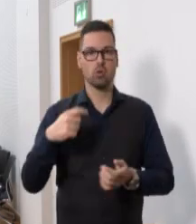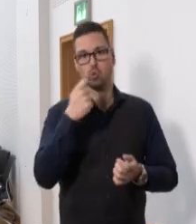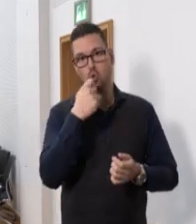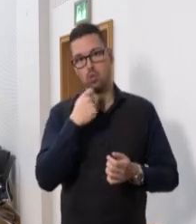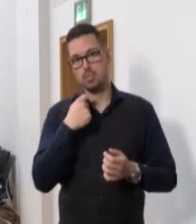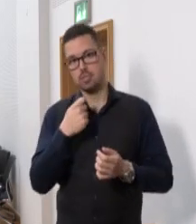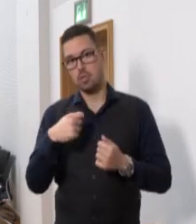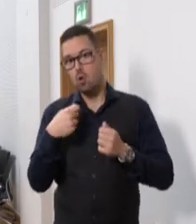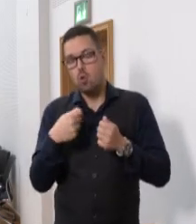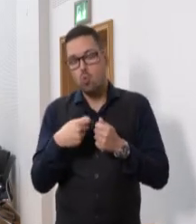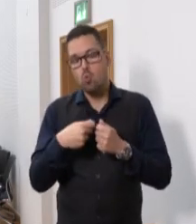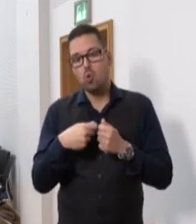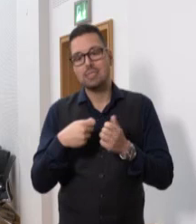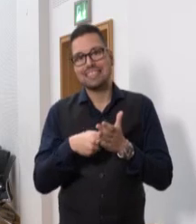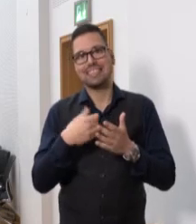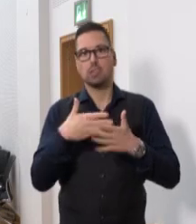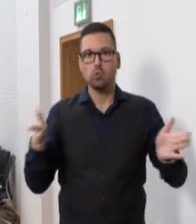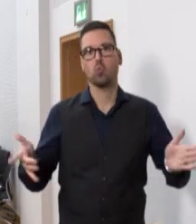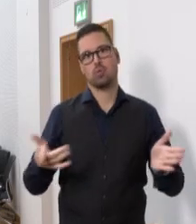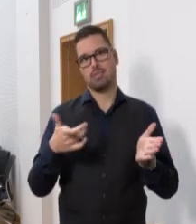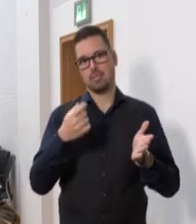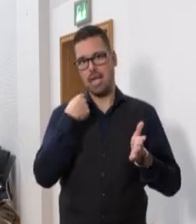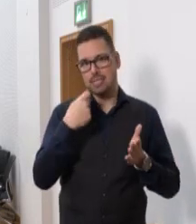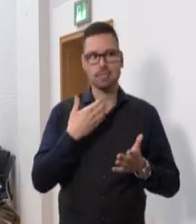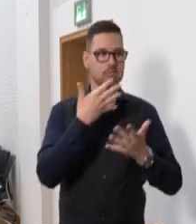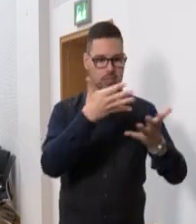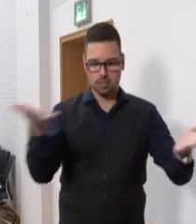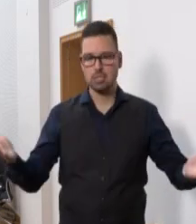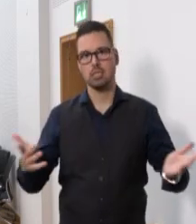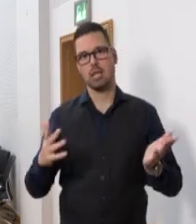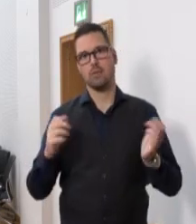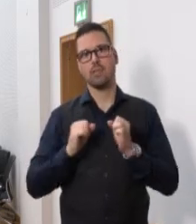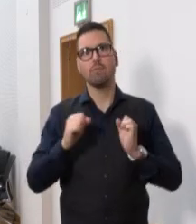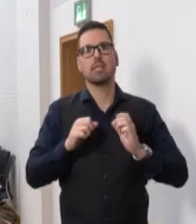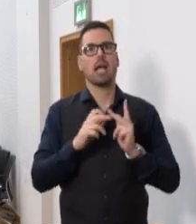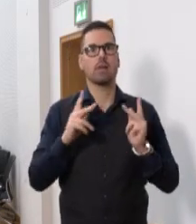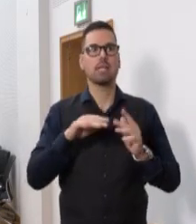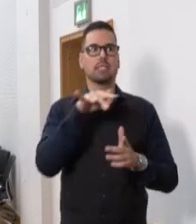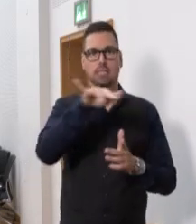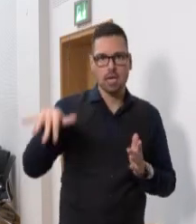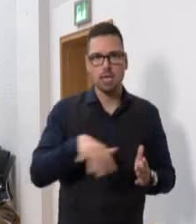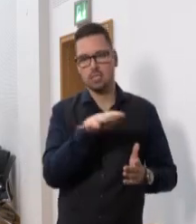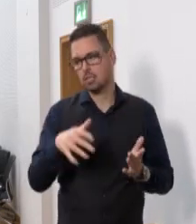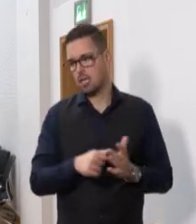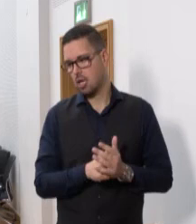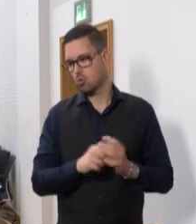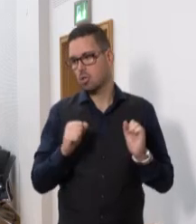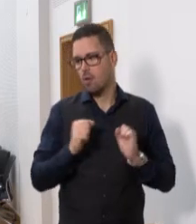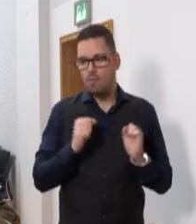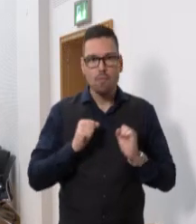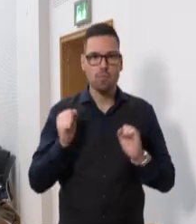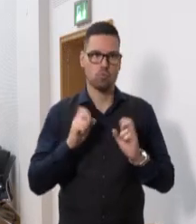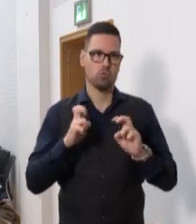Essen angeboten wird, unterstützt. Für Winterquartiere wird Geld zur Verfügung gestellt, um der Wohnungsnot